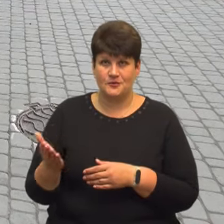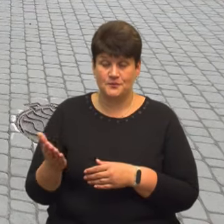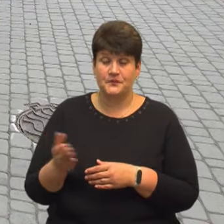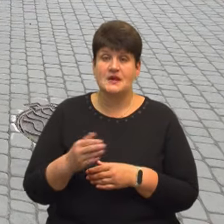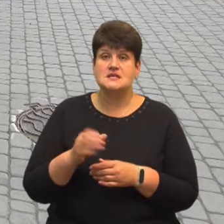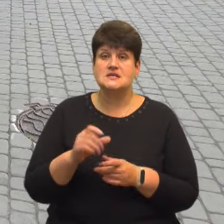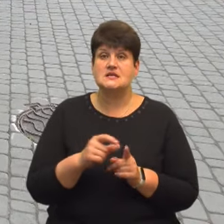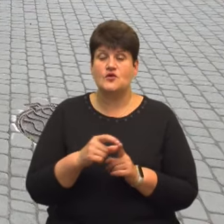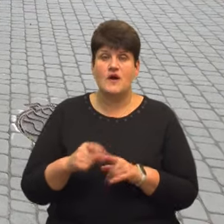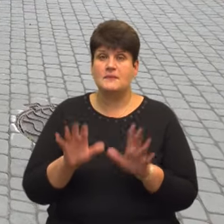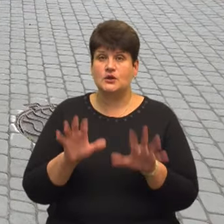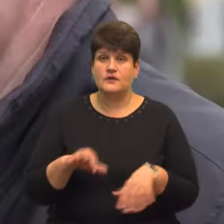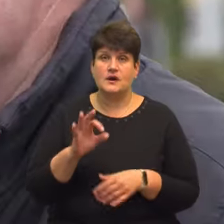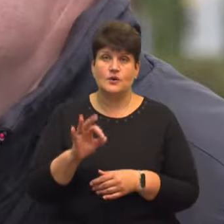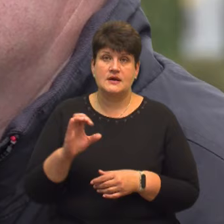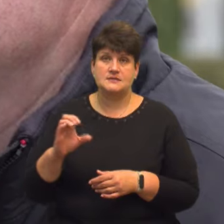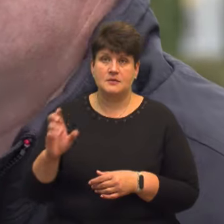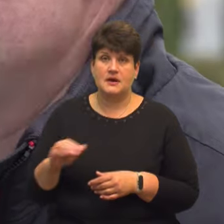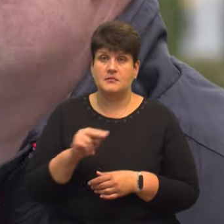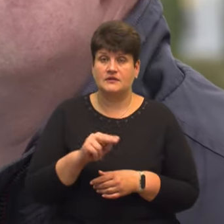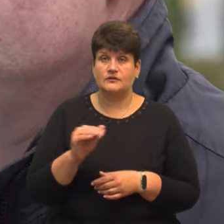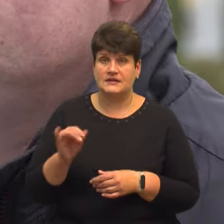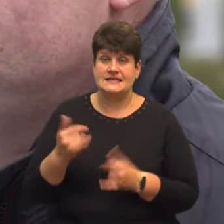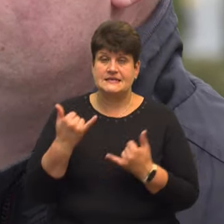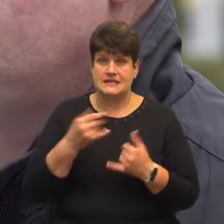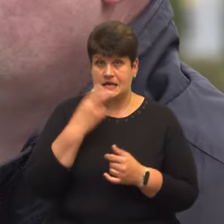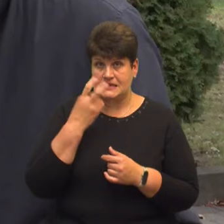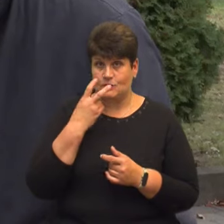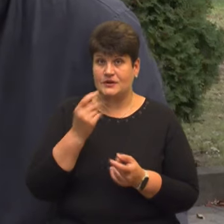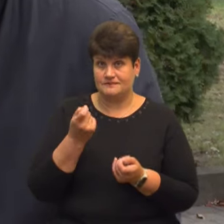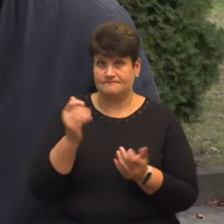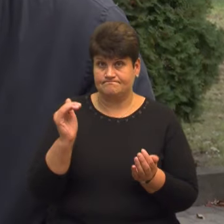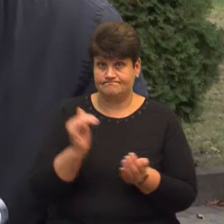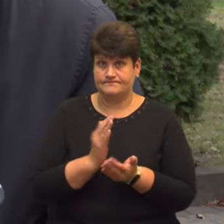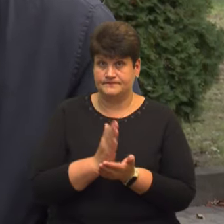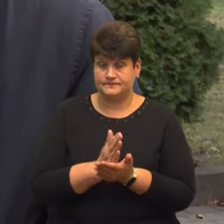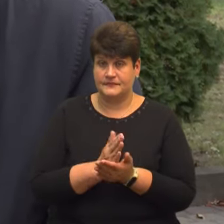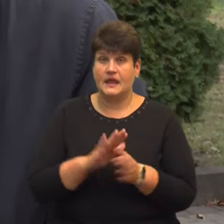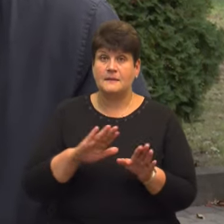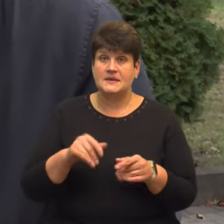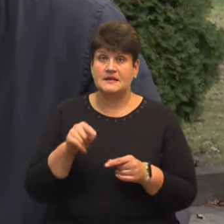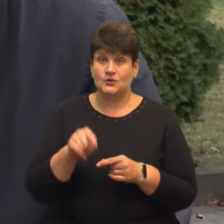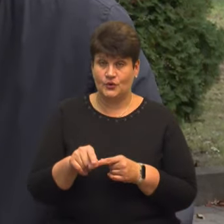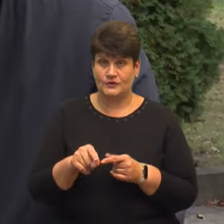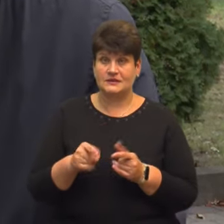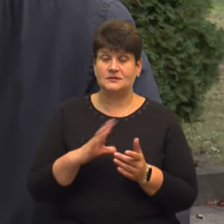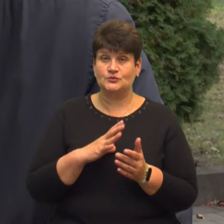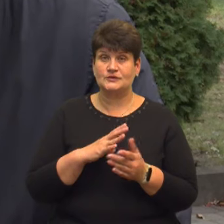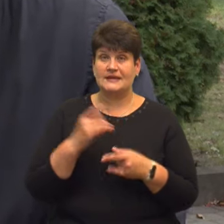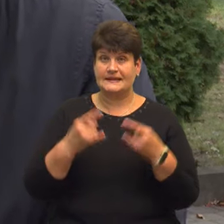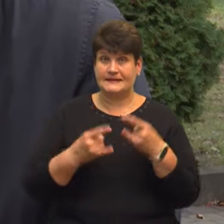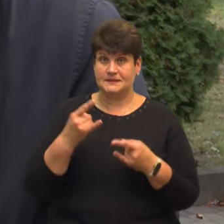голови ОСББ Павла Фундитуса, зараз сморід від колектора зменшився. Після того, коли вийшов сюжет на телебачення